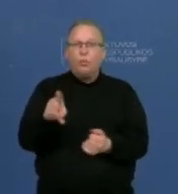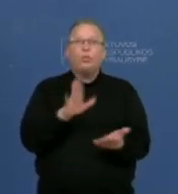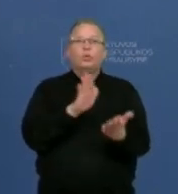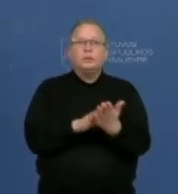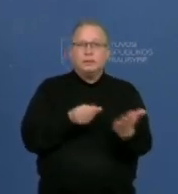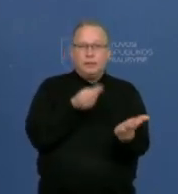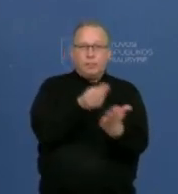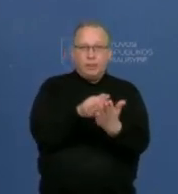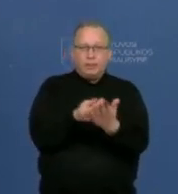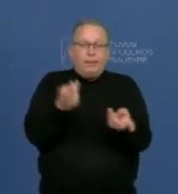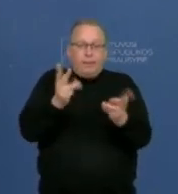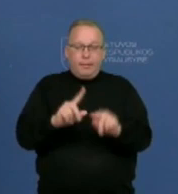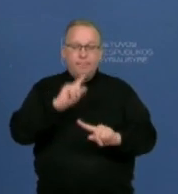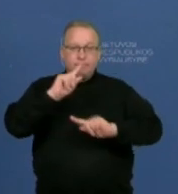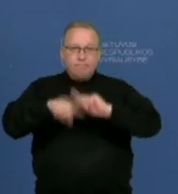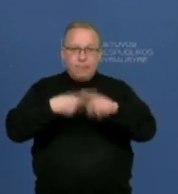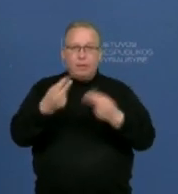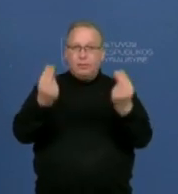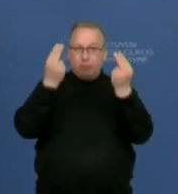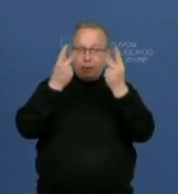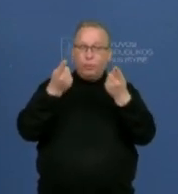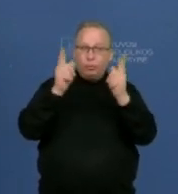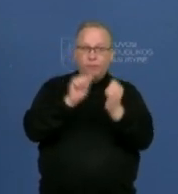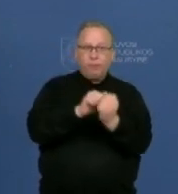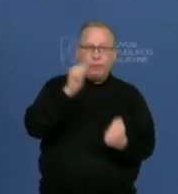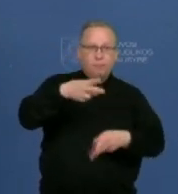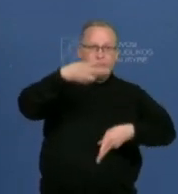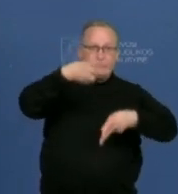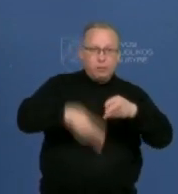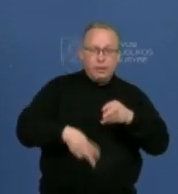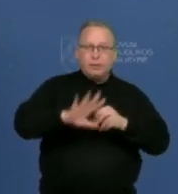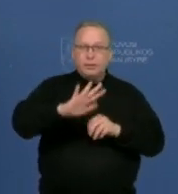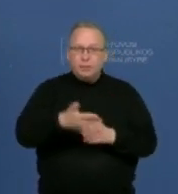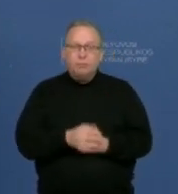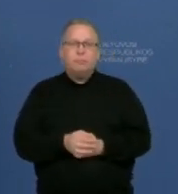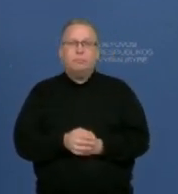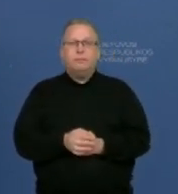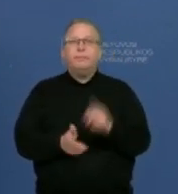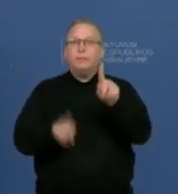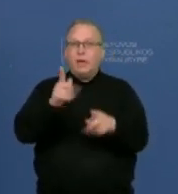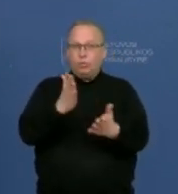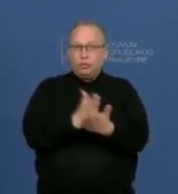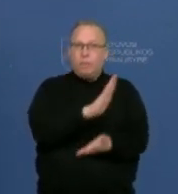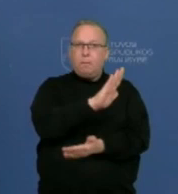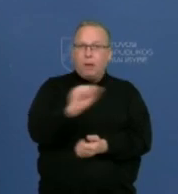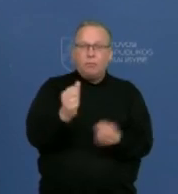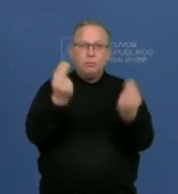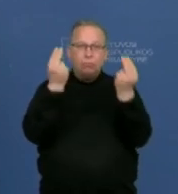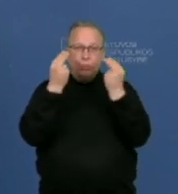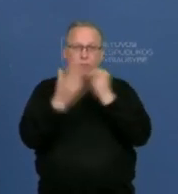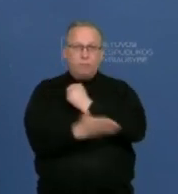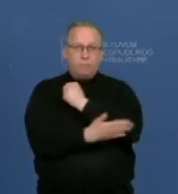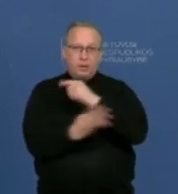O likus metams, iki studijų baigimo, tai priklausomai nuo to, kaip studijuojama, jeigu tai yra bakalauro studijos, tai